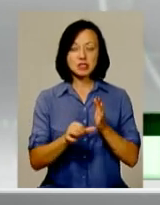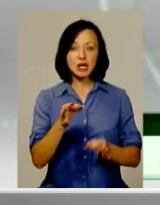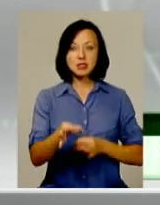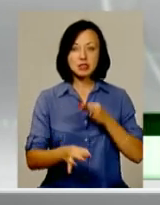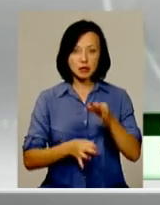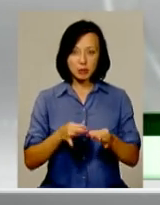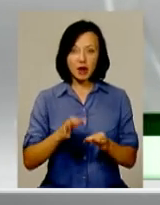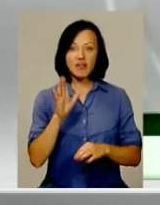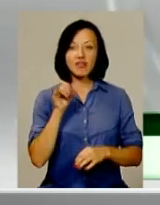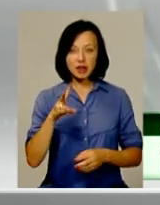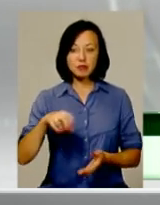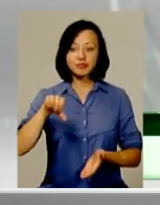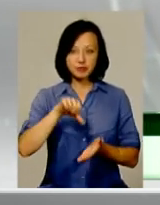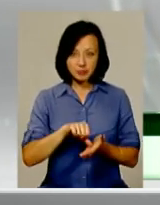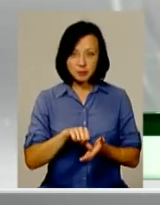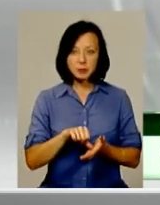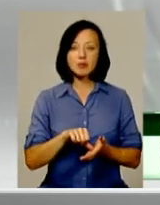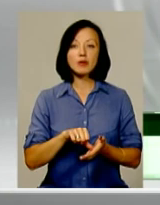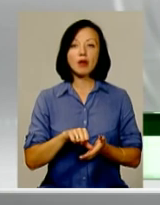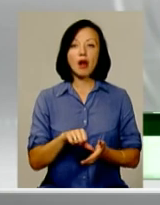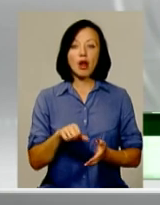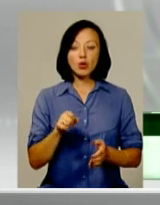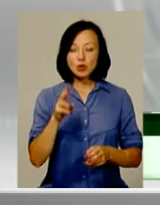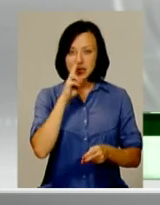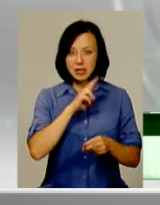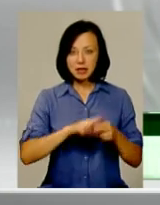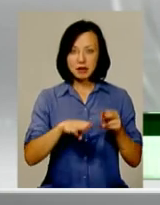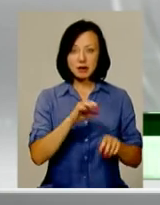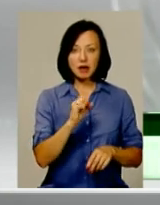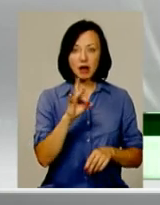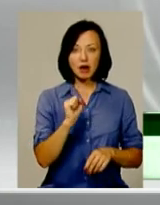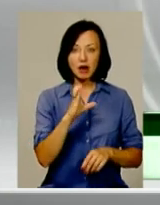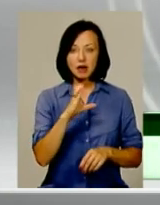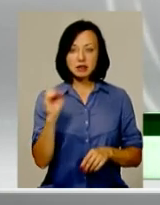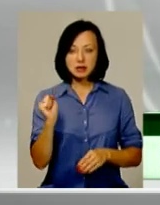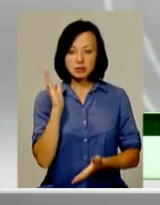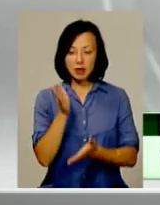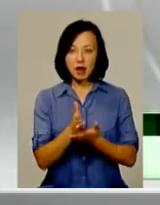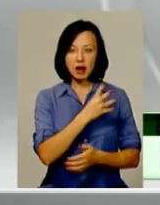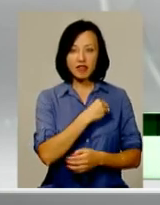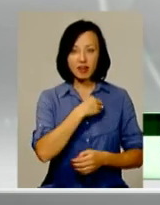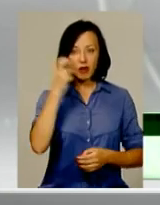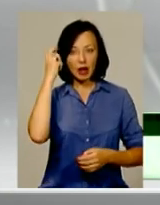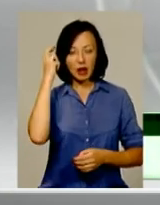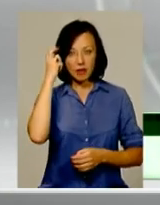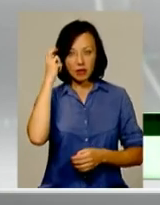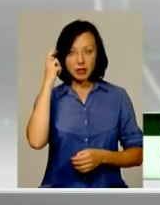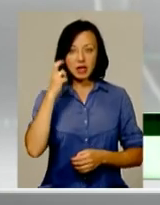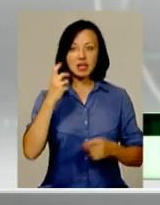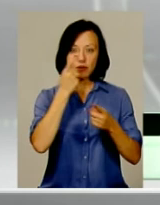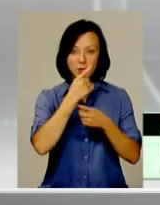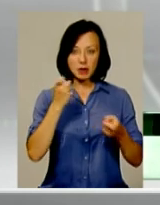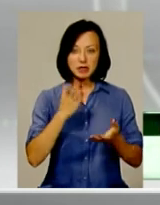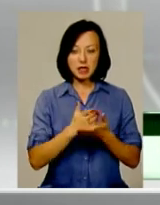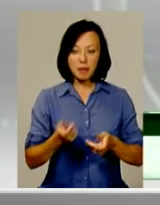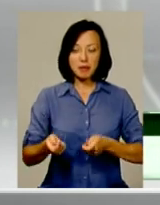Він причетний до зникнення Тараса Познякова, який рухався в напрямку Львів-Київ. Інформація, що